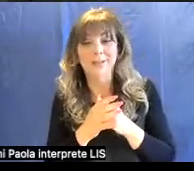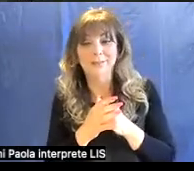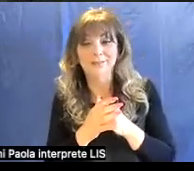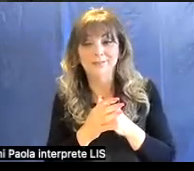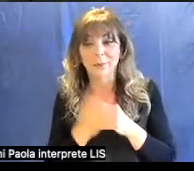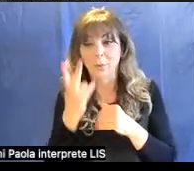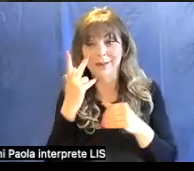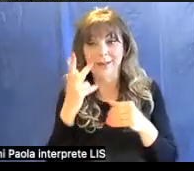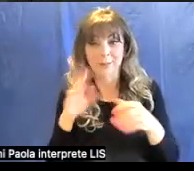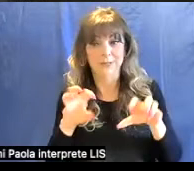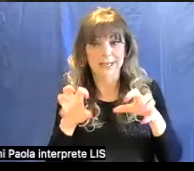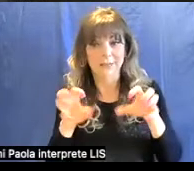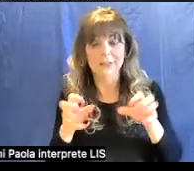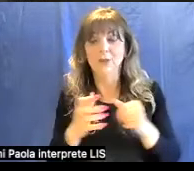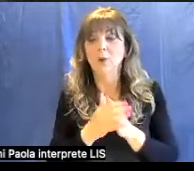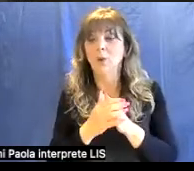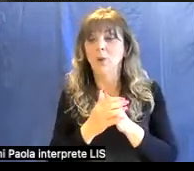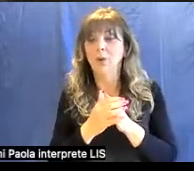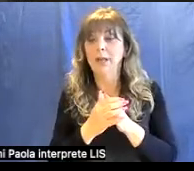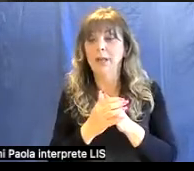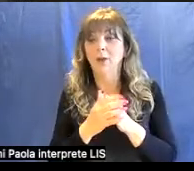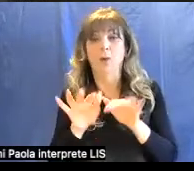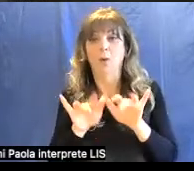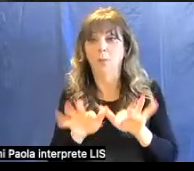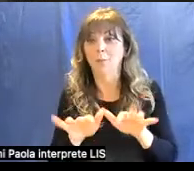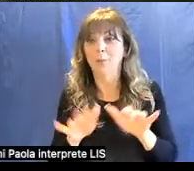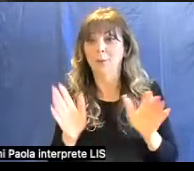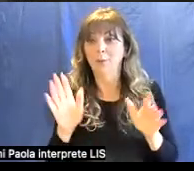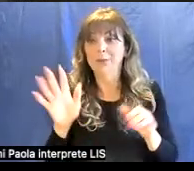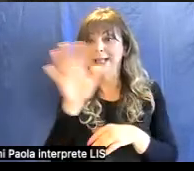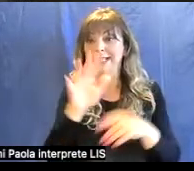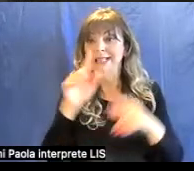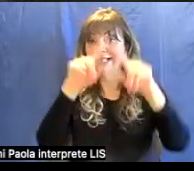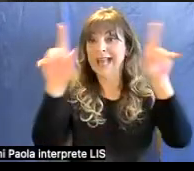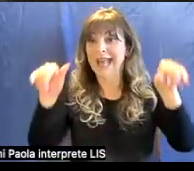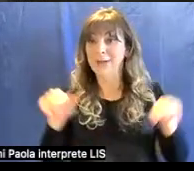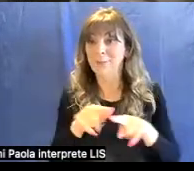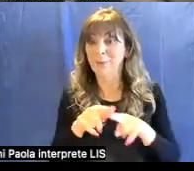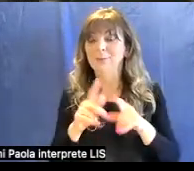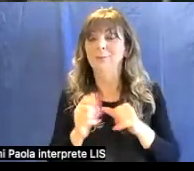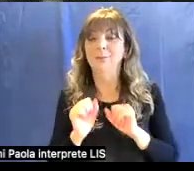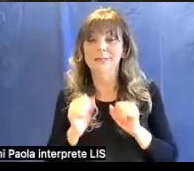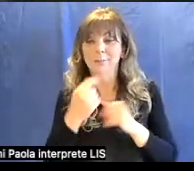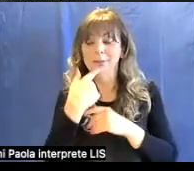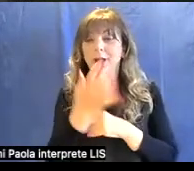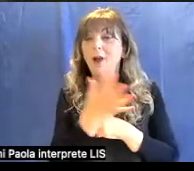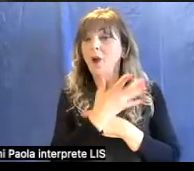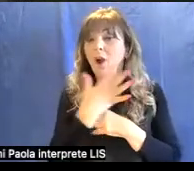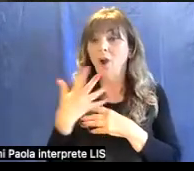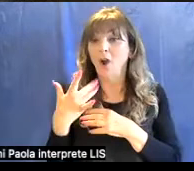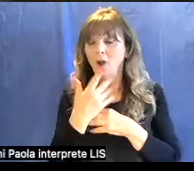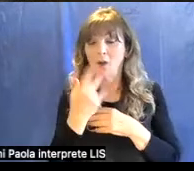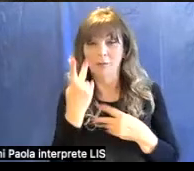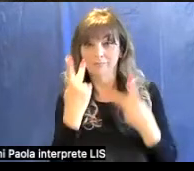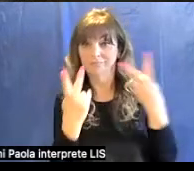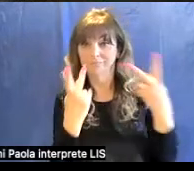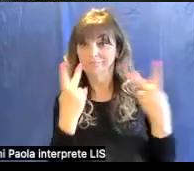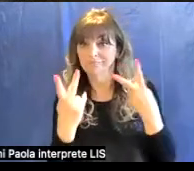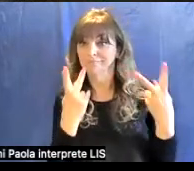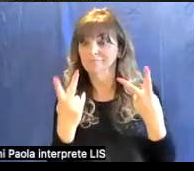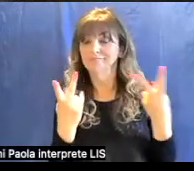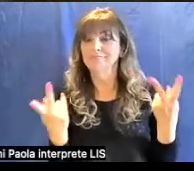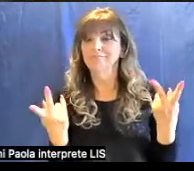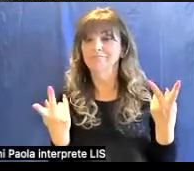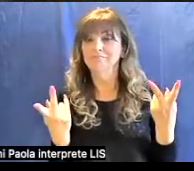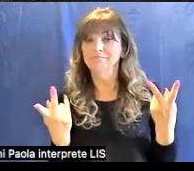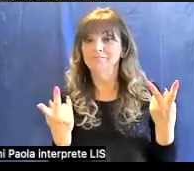televisione o lo schermo di un computer, possiamo dire che i colori che osserviamo sullo schermo sono